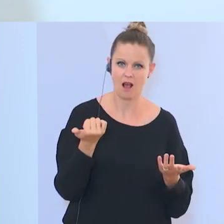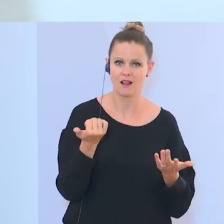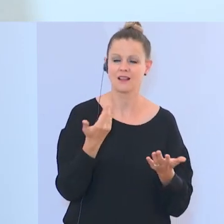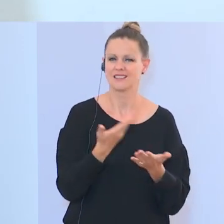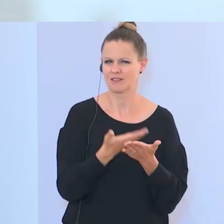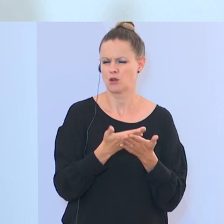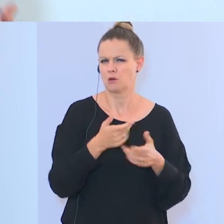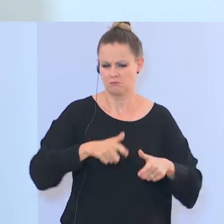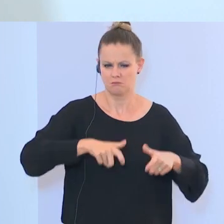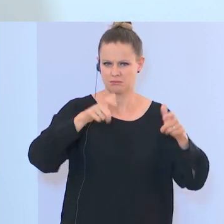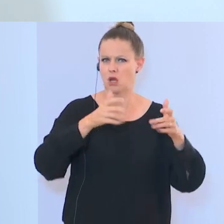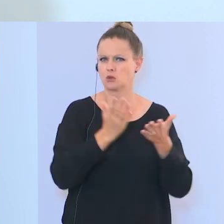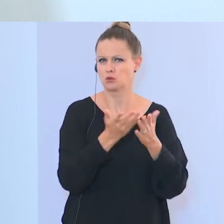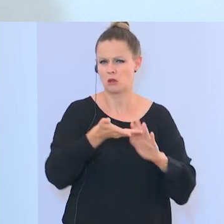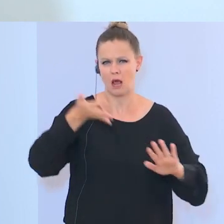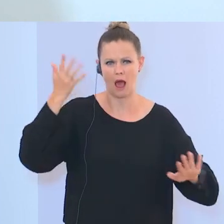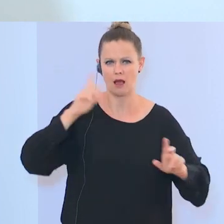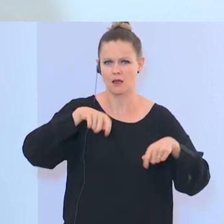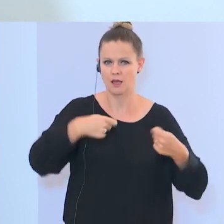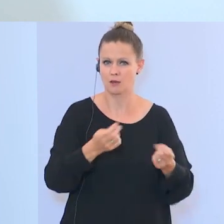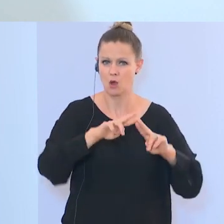die es schon länger gibt, wo die Bundesländer,